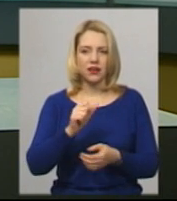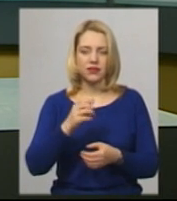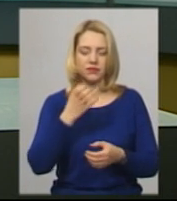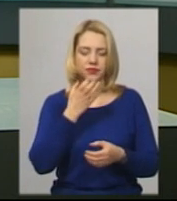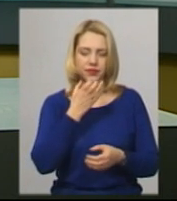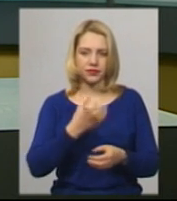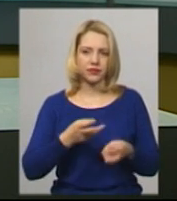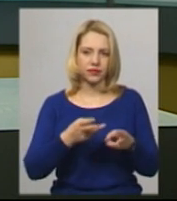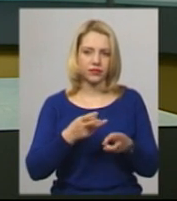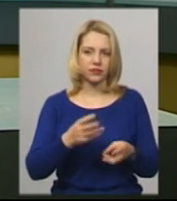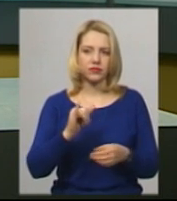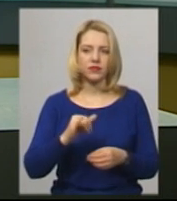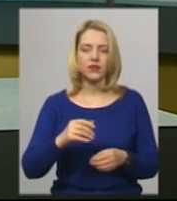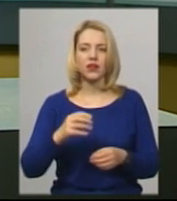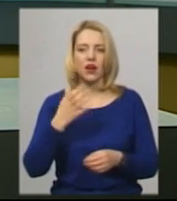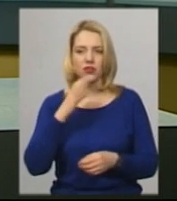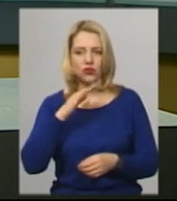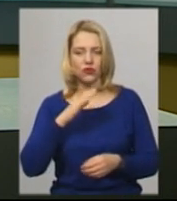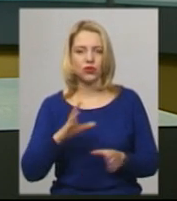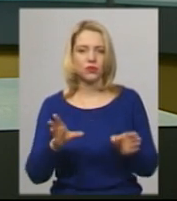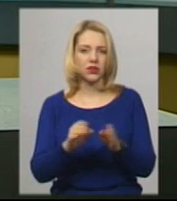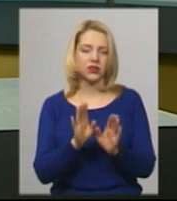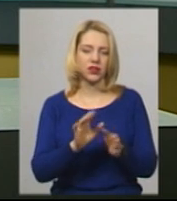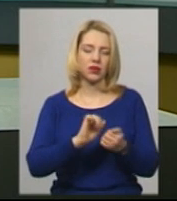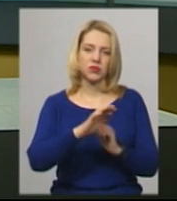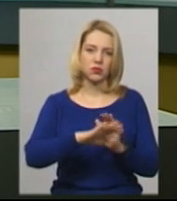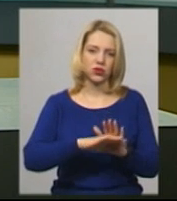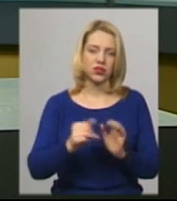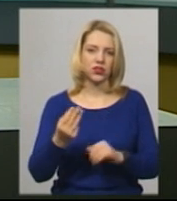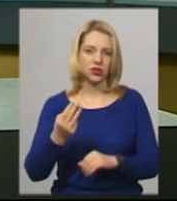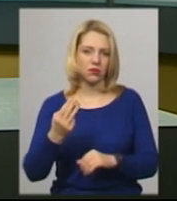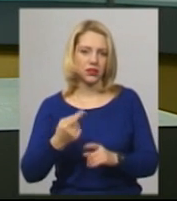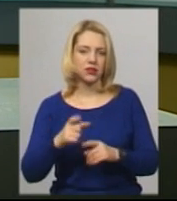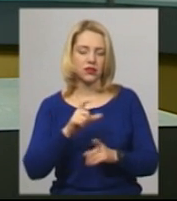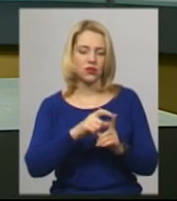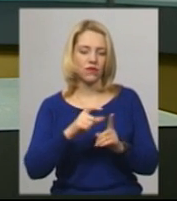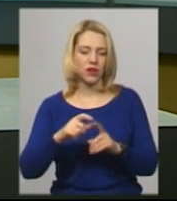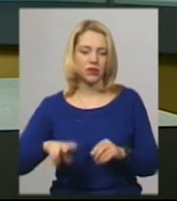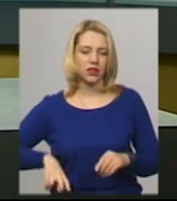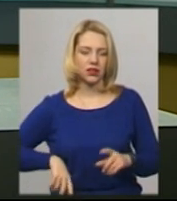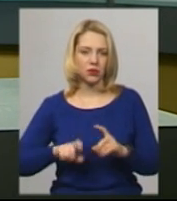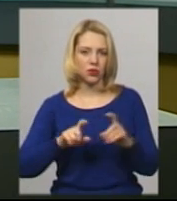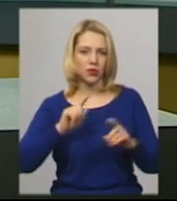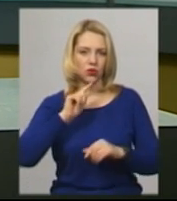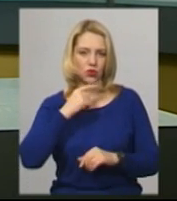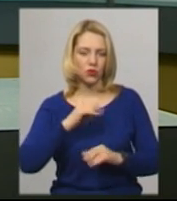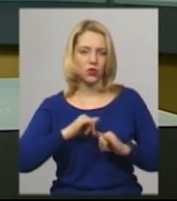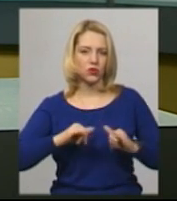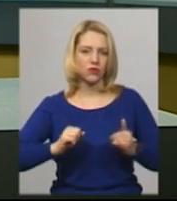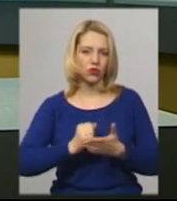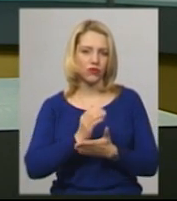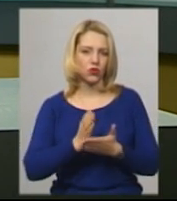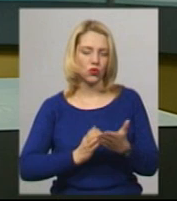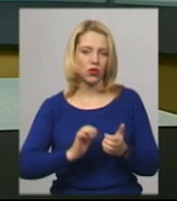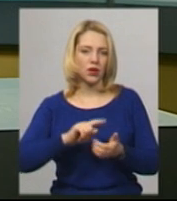приєдналися лише Кам'янець-Подільський та Шепетівка. За словами директорки Департаменту економіки і розвитку інфраструктури міста